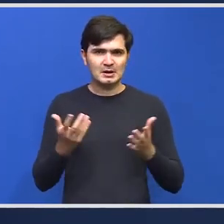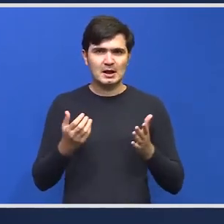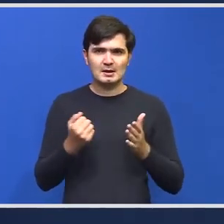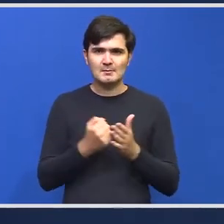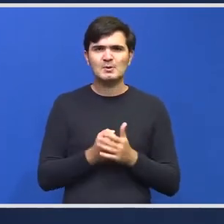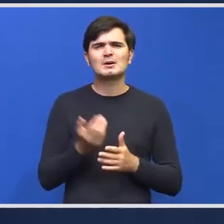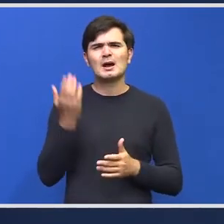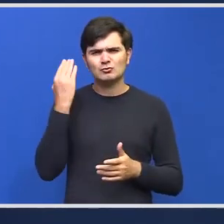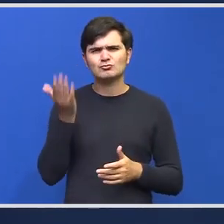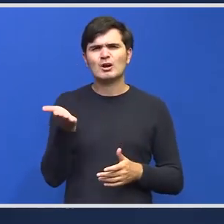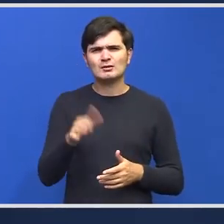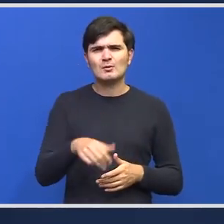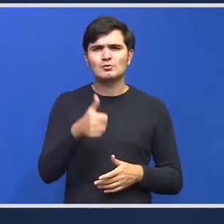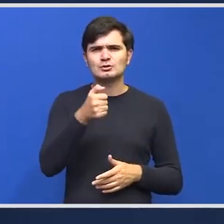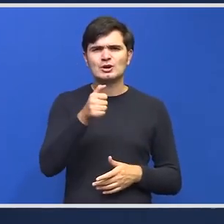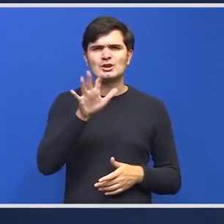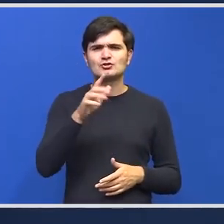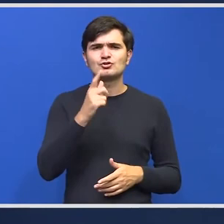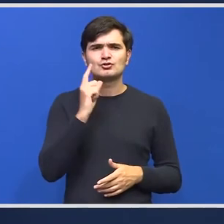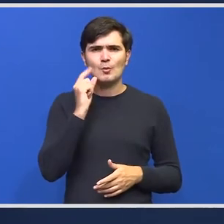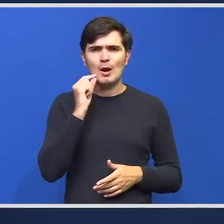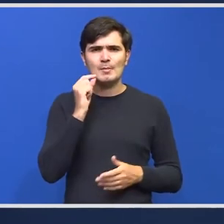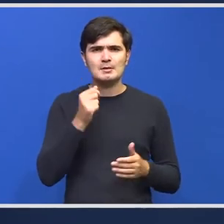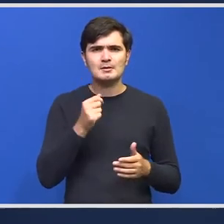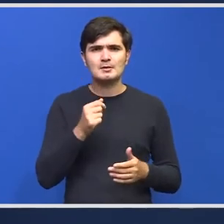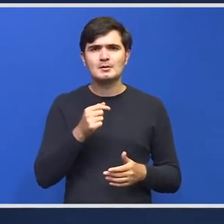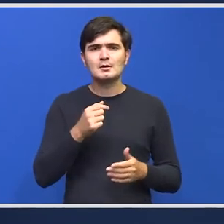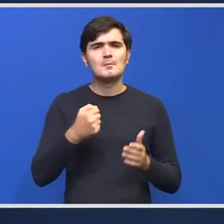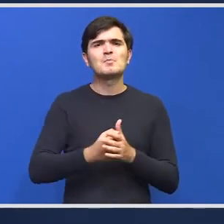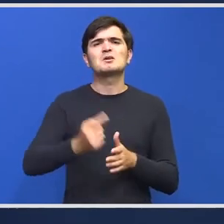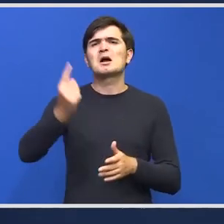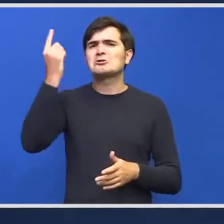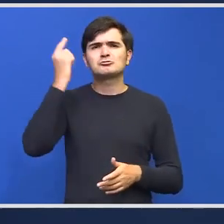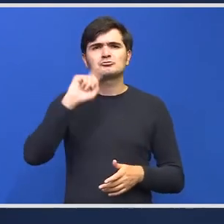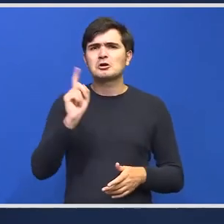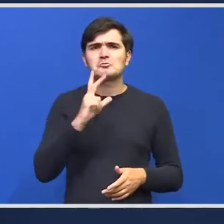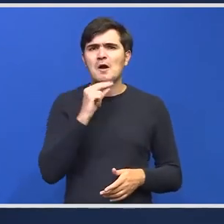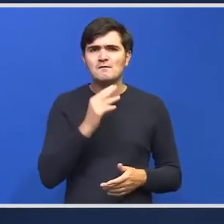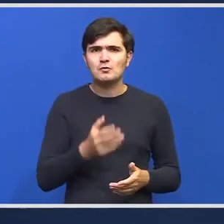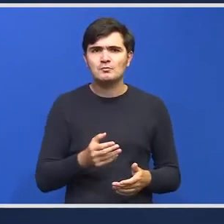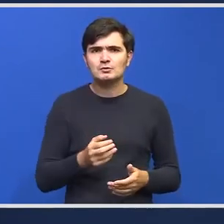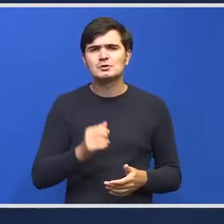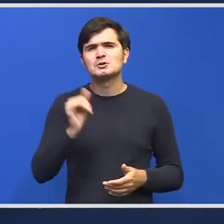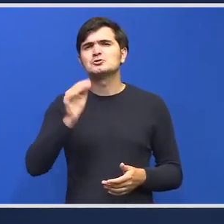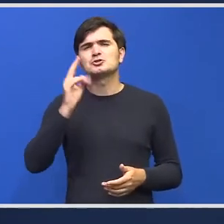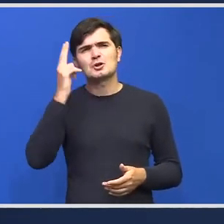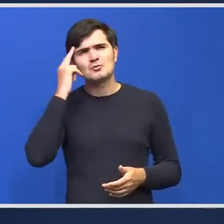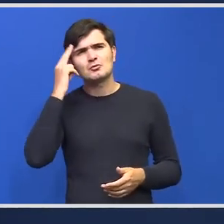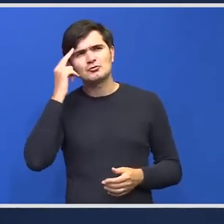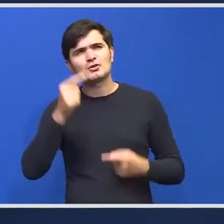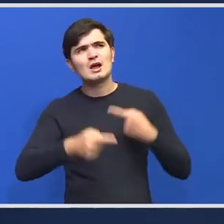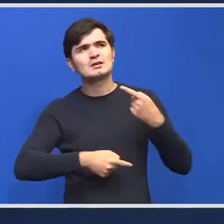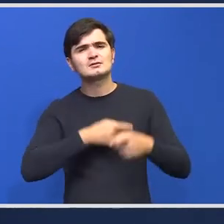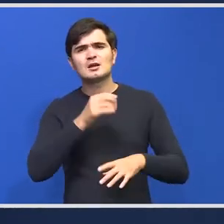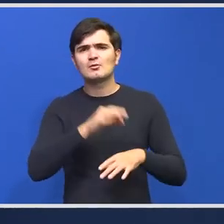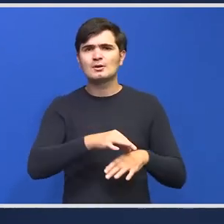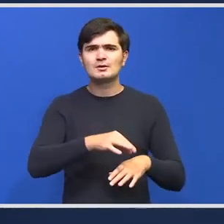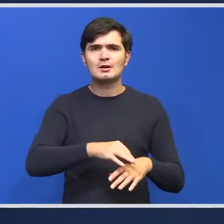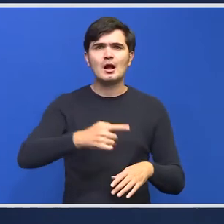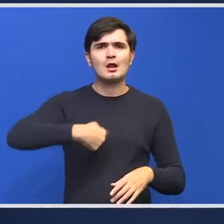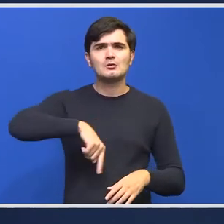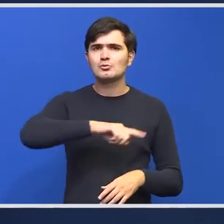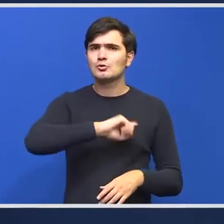moartea a 65 de oameni noi nu am vorbit nici măcar cei care aveam tangențe cu sistemul medical nu